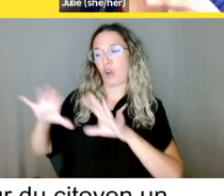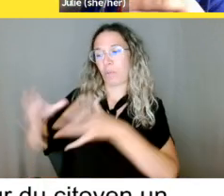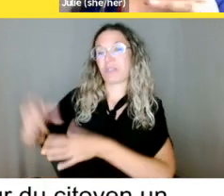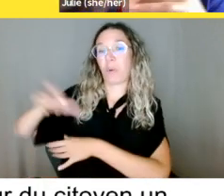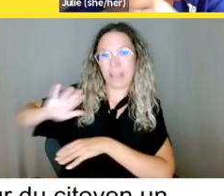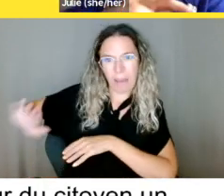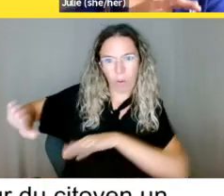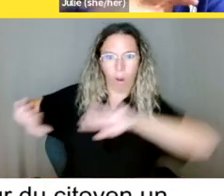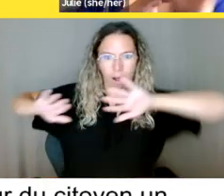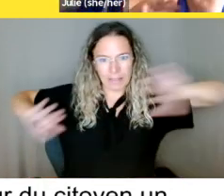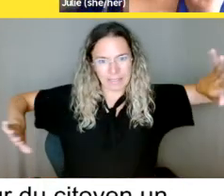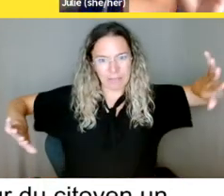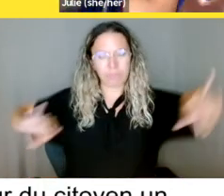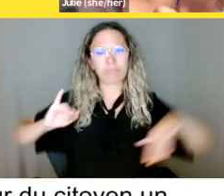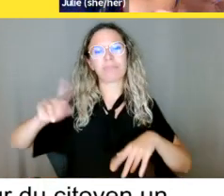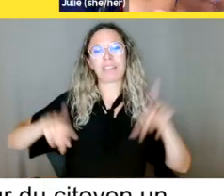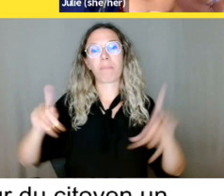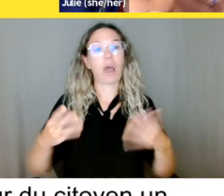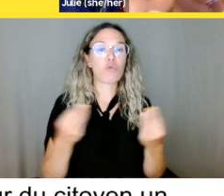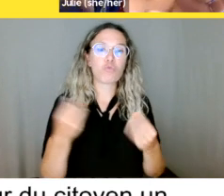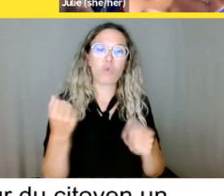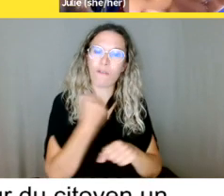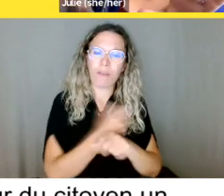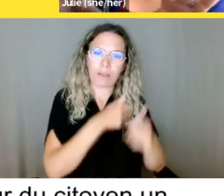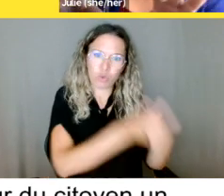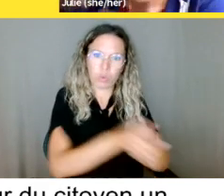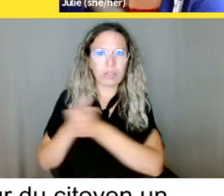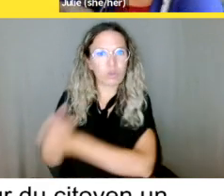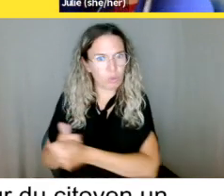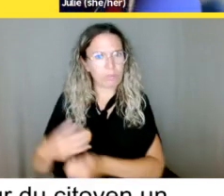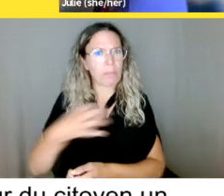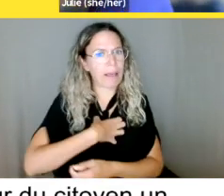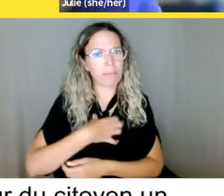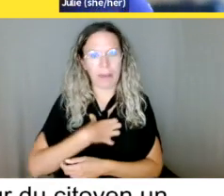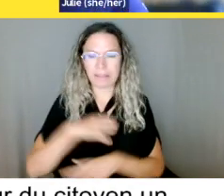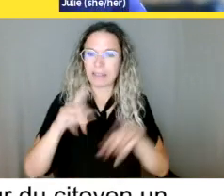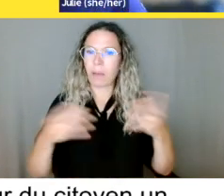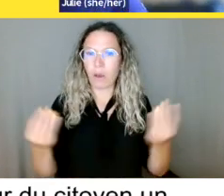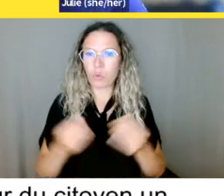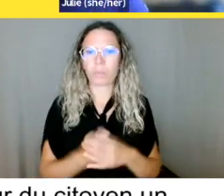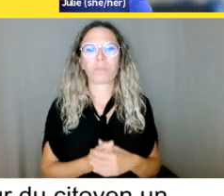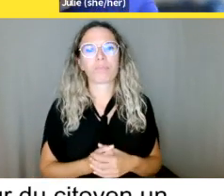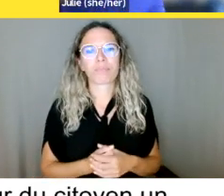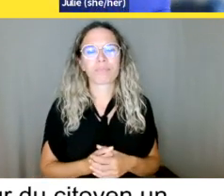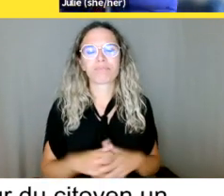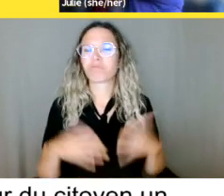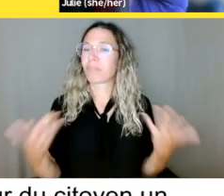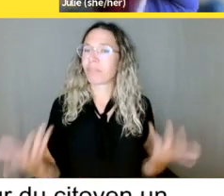Qu'est-ce qui arrive? Peu importe si c'est canadienne ou québécoise. Oh, pardon, j'ai un autre assistant.